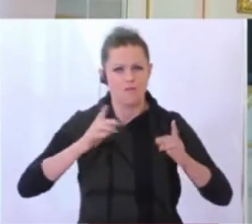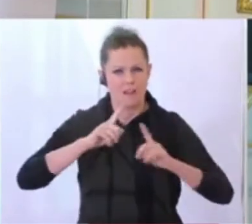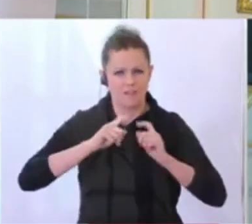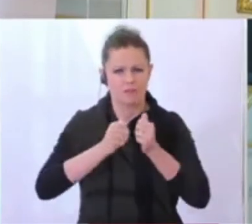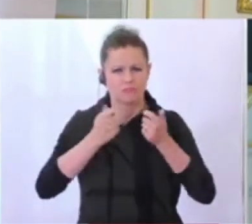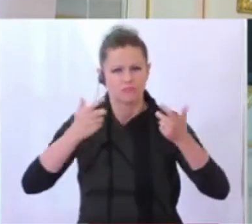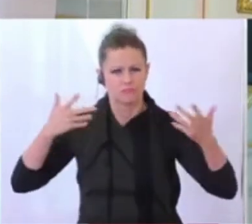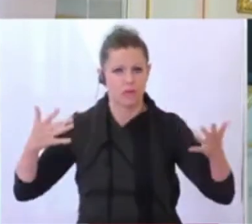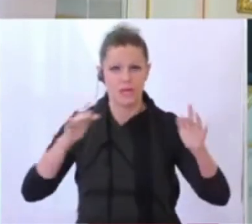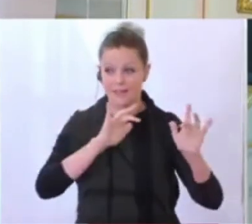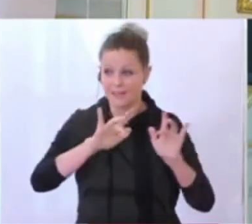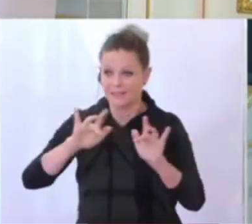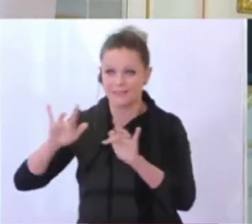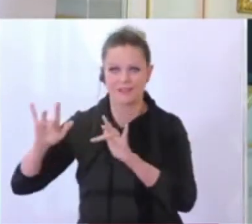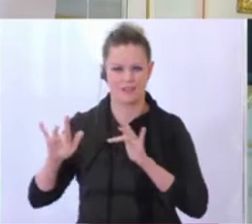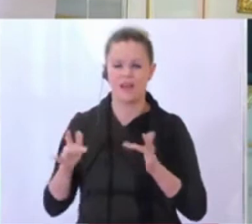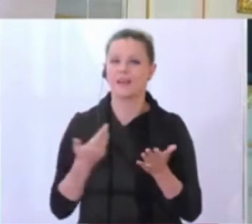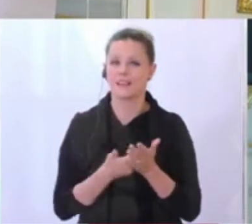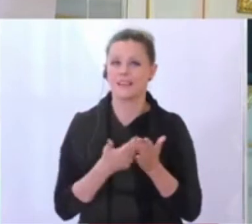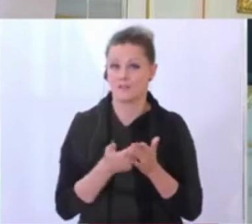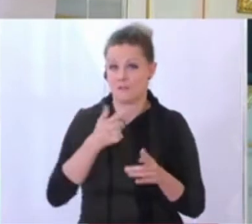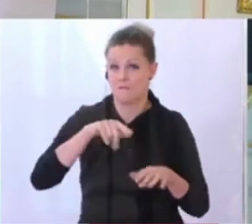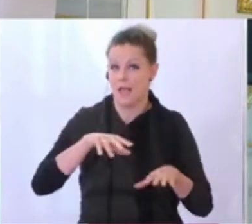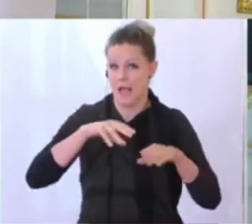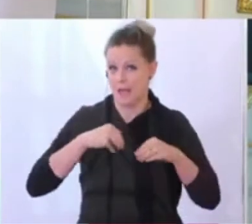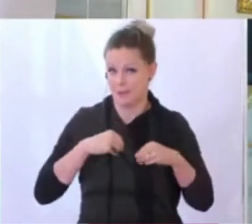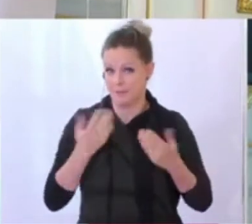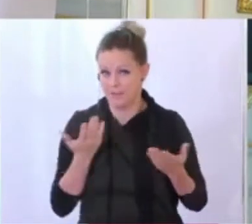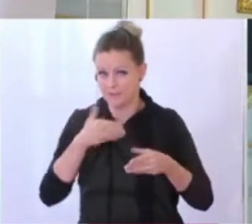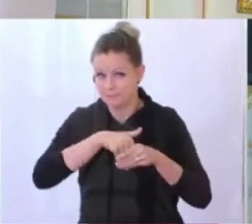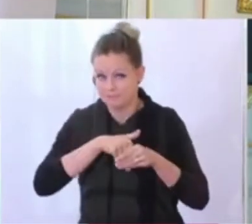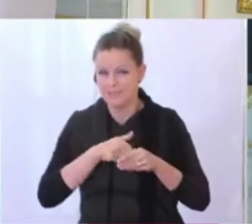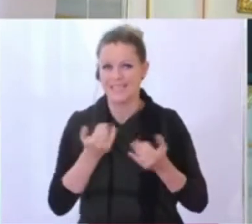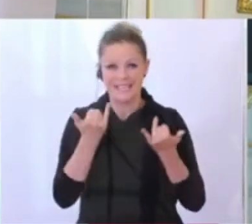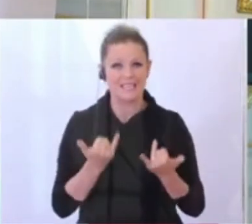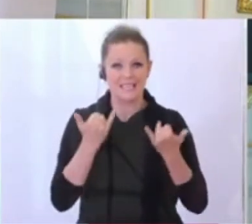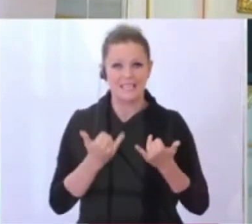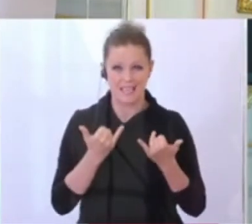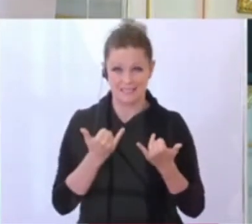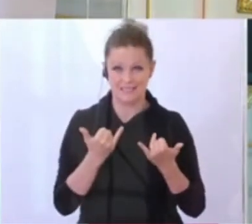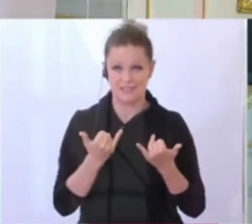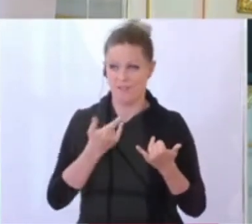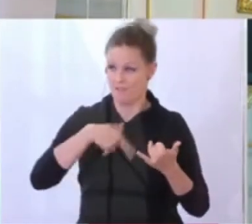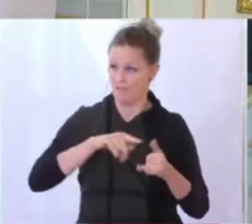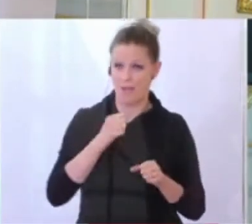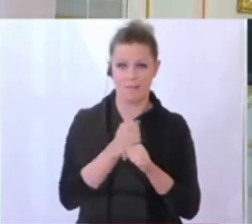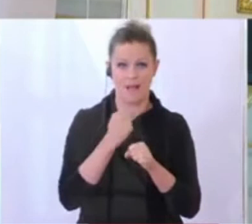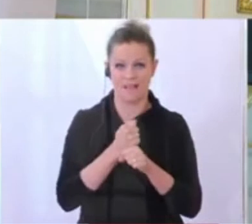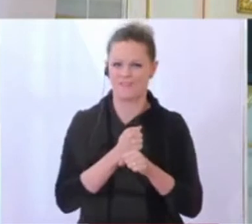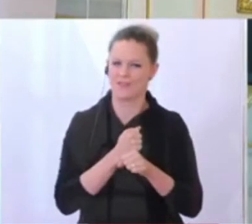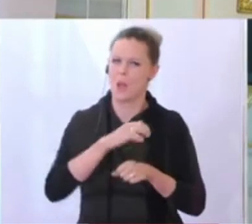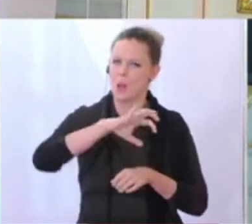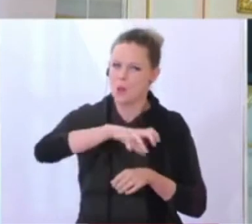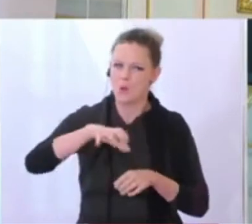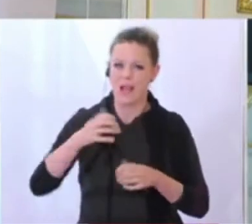zusätzlich noch da sind, sodass wir annehmen können, dass unser jetziger Beitrag, den wir leisten können als lokale